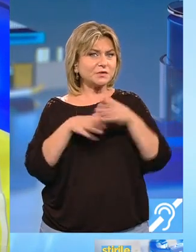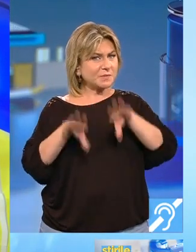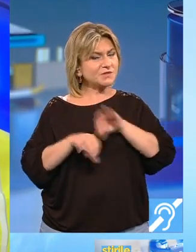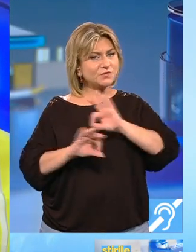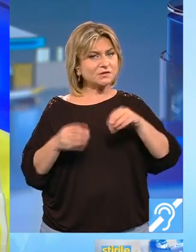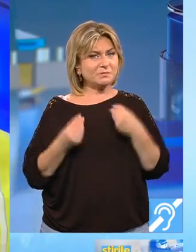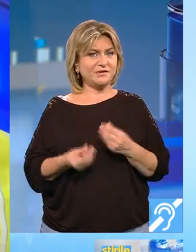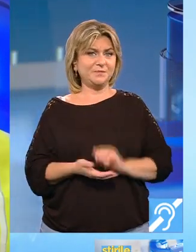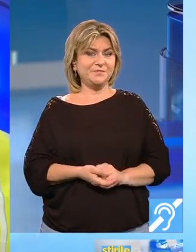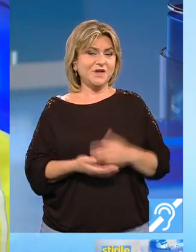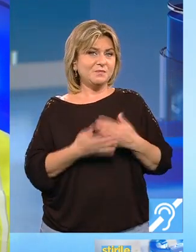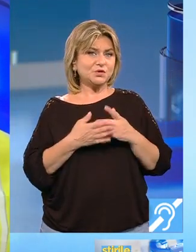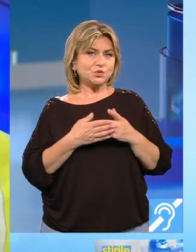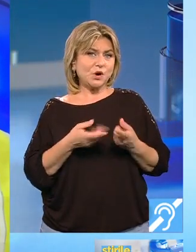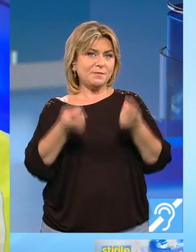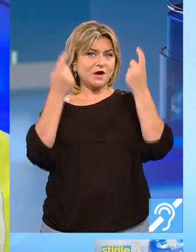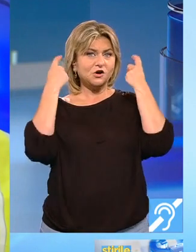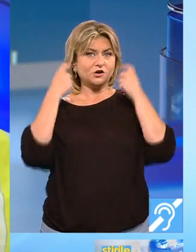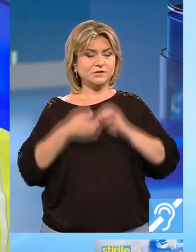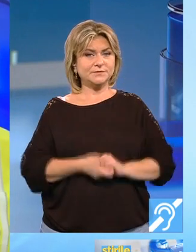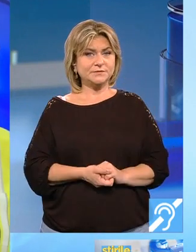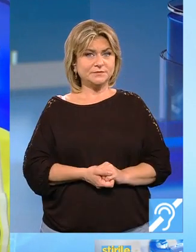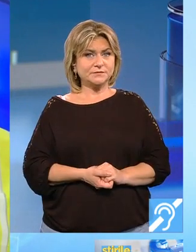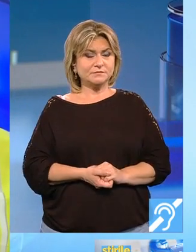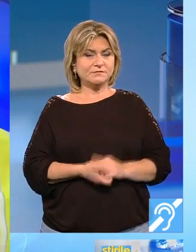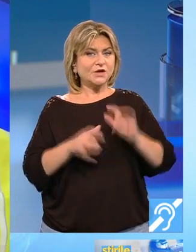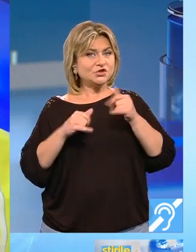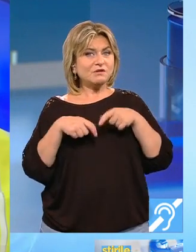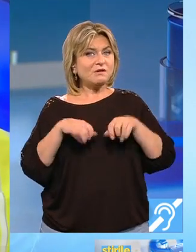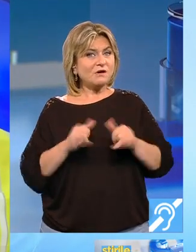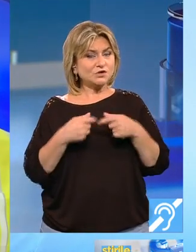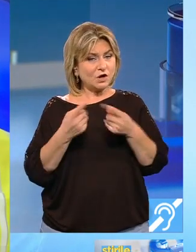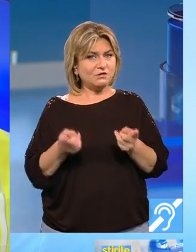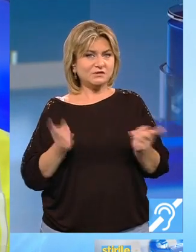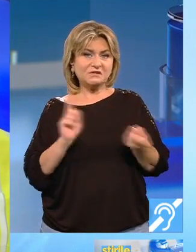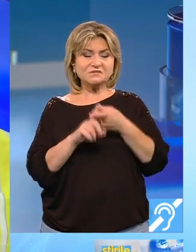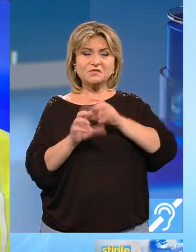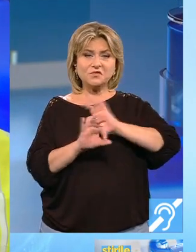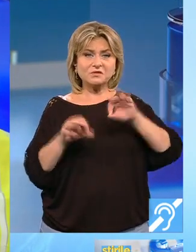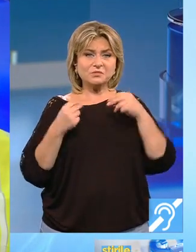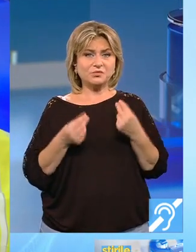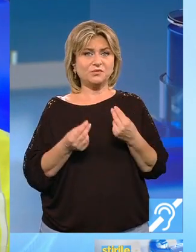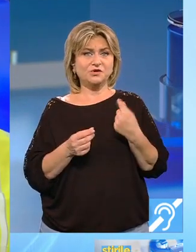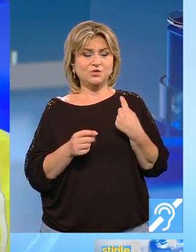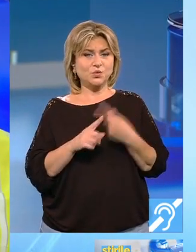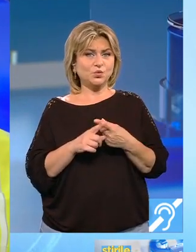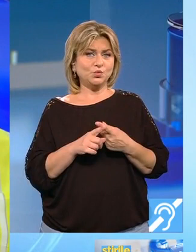acest moment. Pentru capricorni. Și în cazul lor, relație foarte bună cu